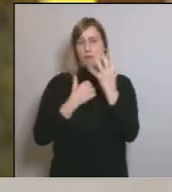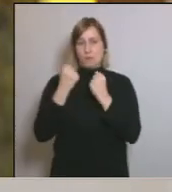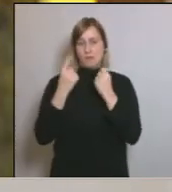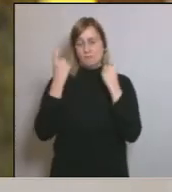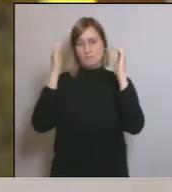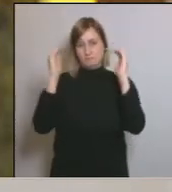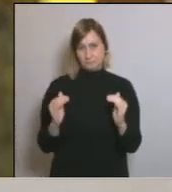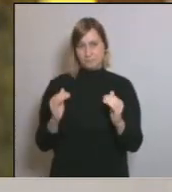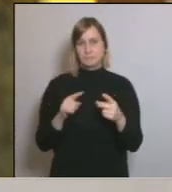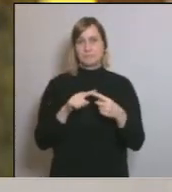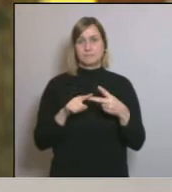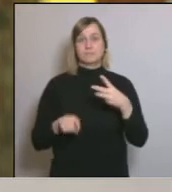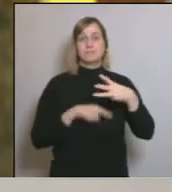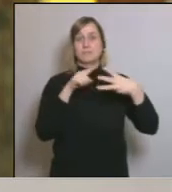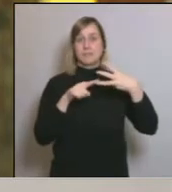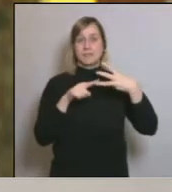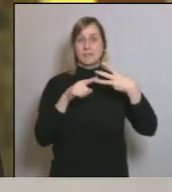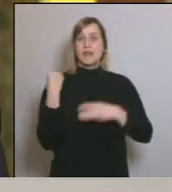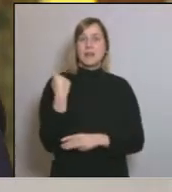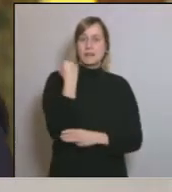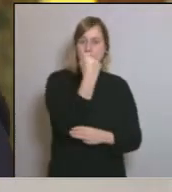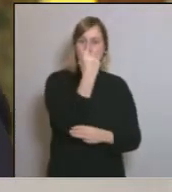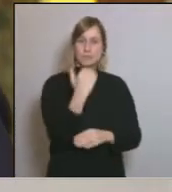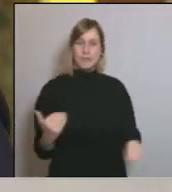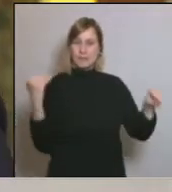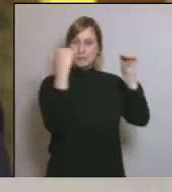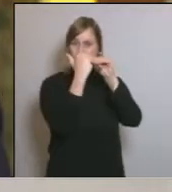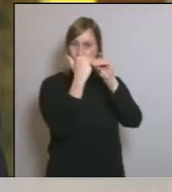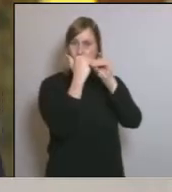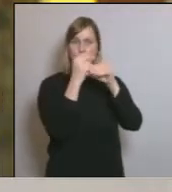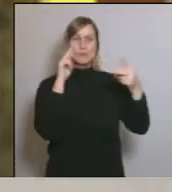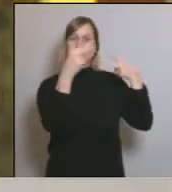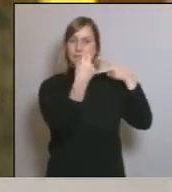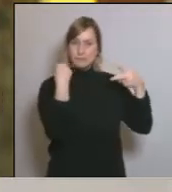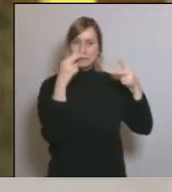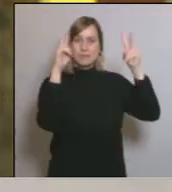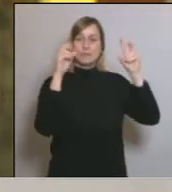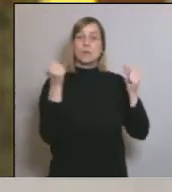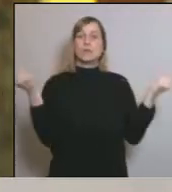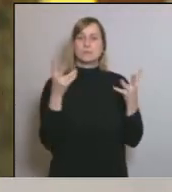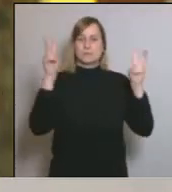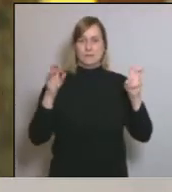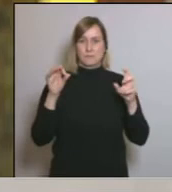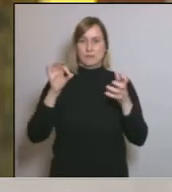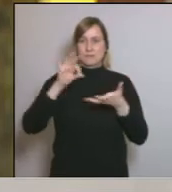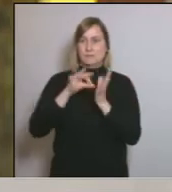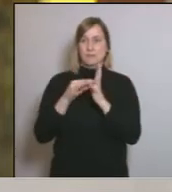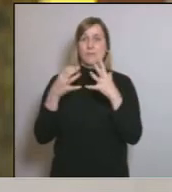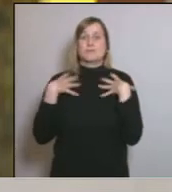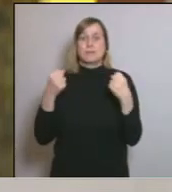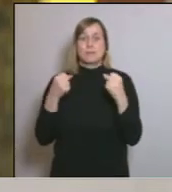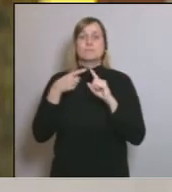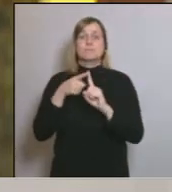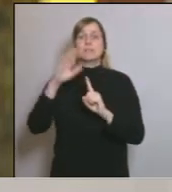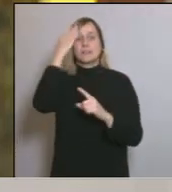el reforç equitatiu, transparent i urgent del sistema de salut, sobretot pel que fa referència a les